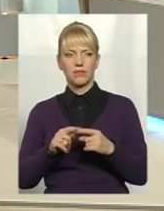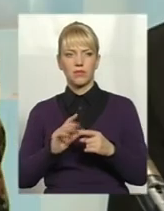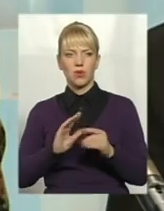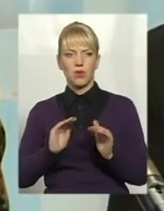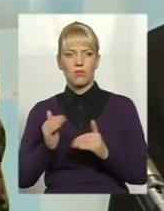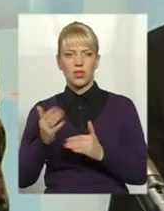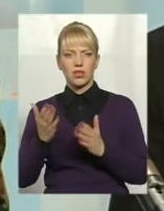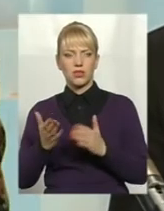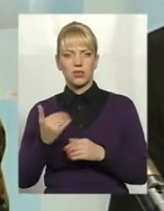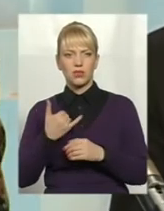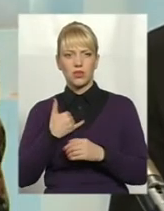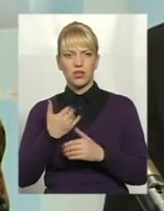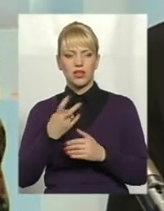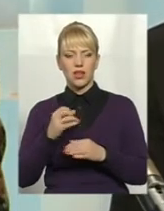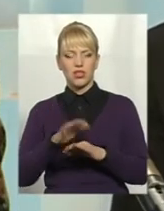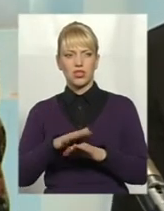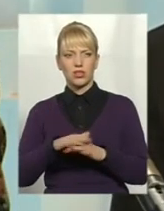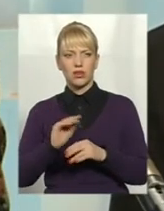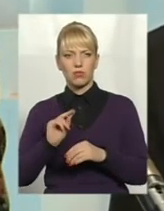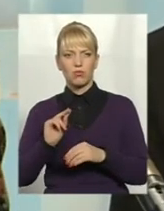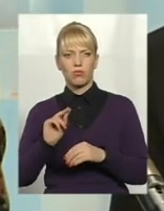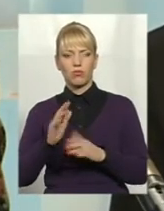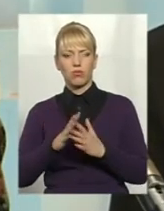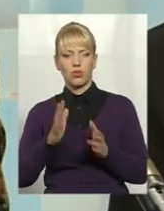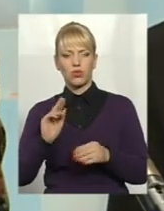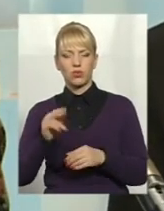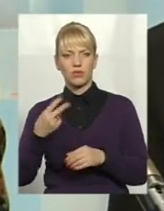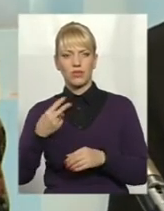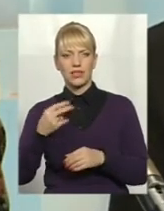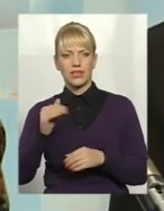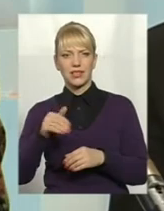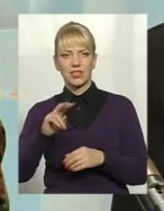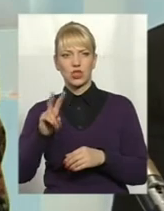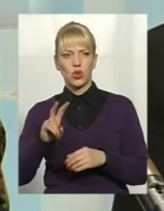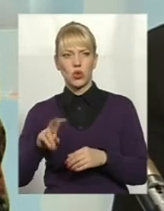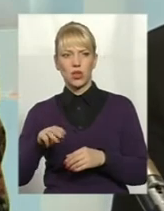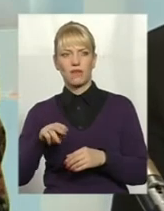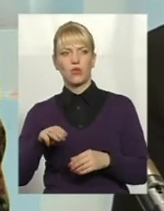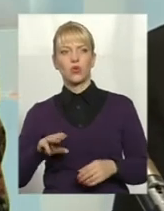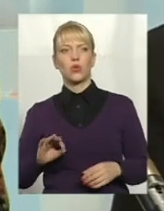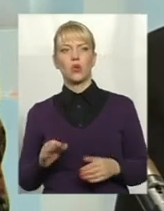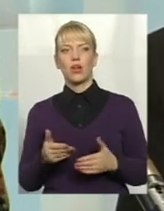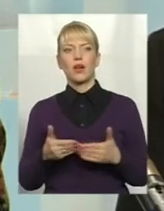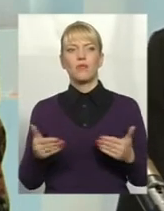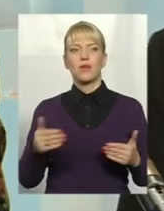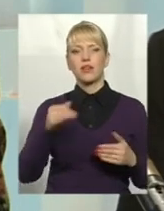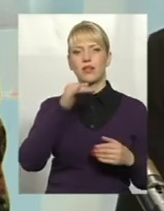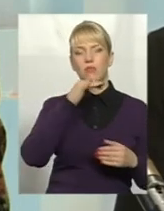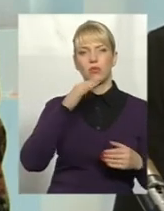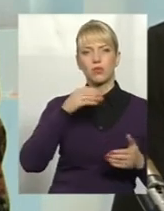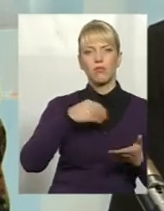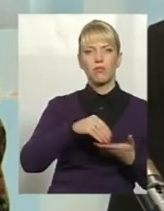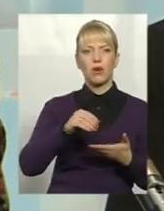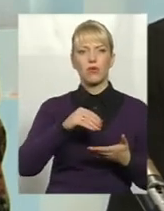що якщо у нас на счетах більше, ніж 20 тисяч доларів, то ми не можемо купувати валюту